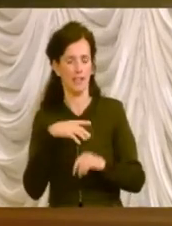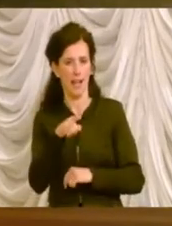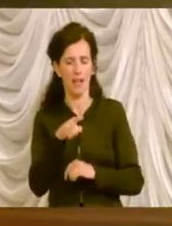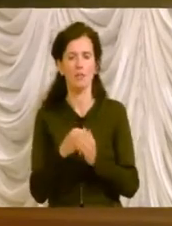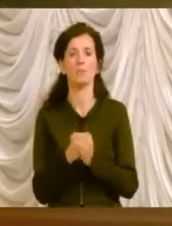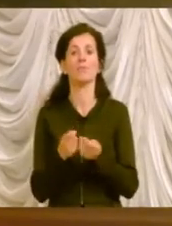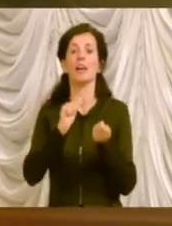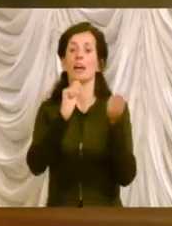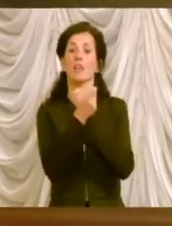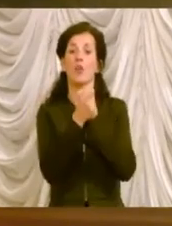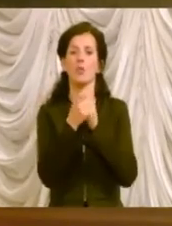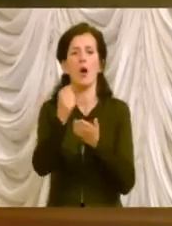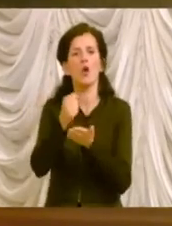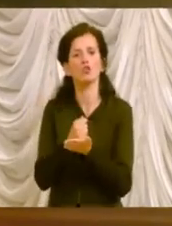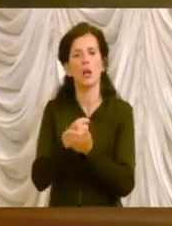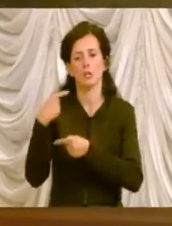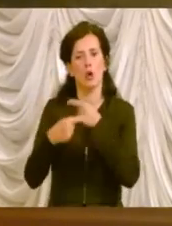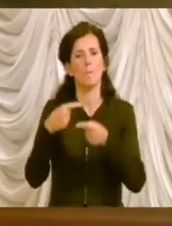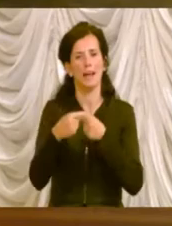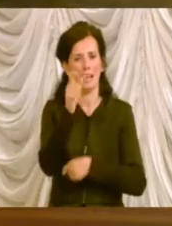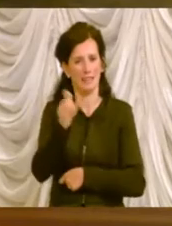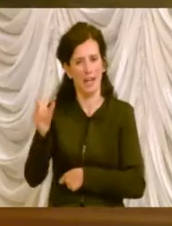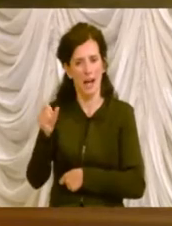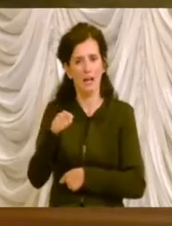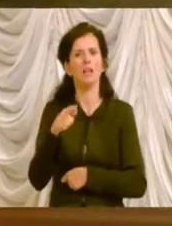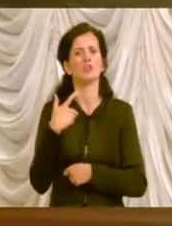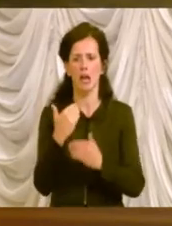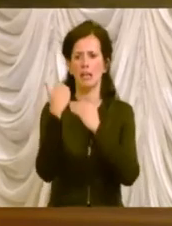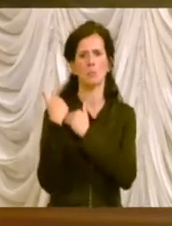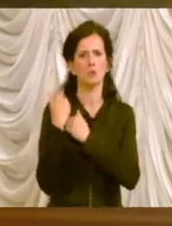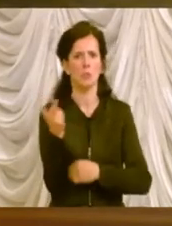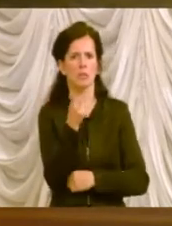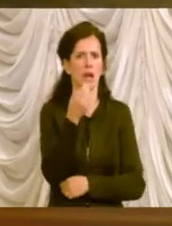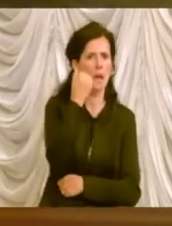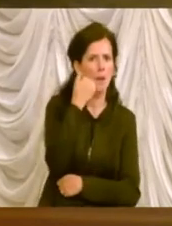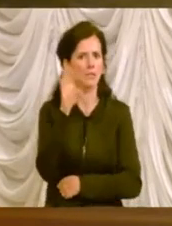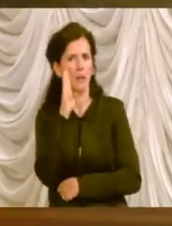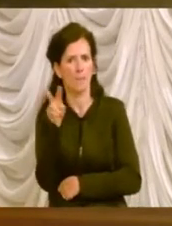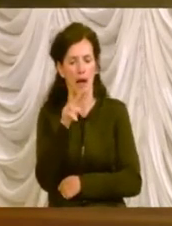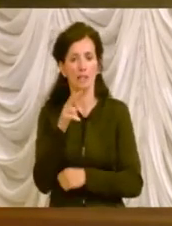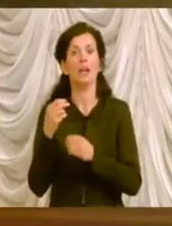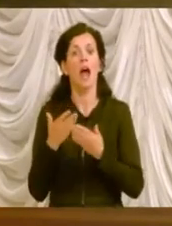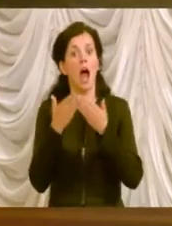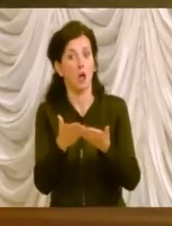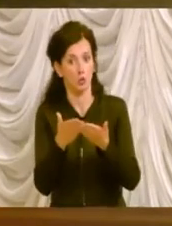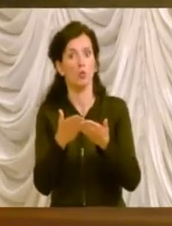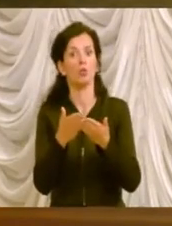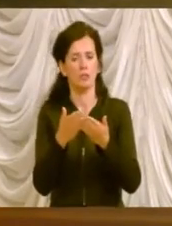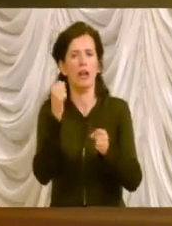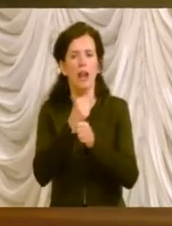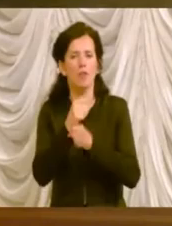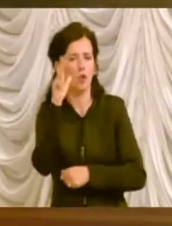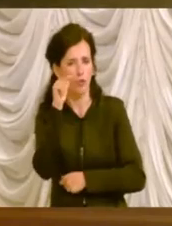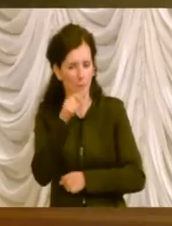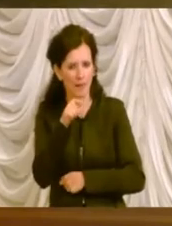congedi parentali con una maggiore corresponsabilità tra padri e madri, l'incentivo al lavoro femminile e promozione dell'autonomia,